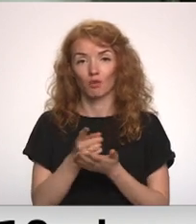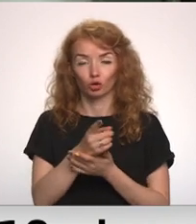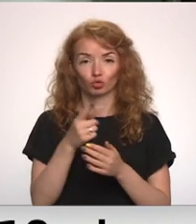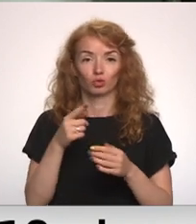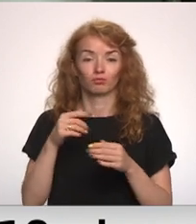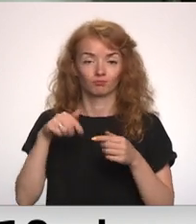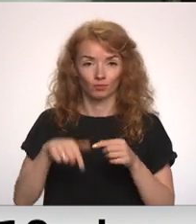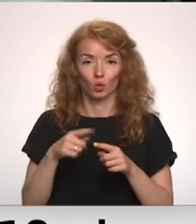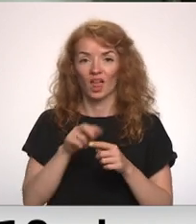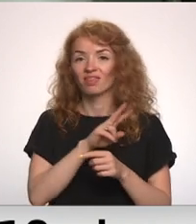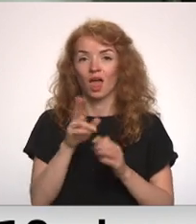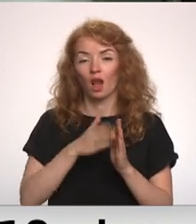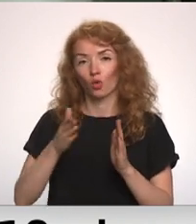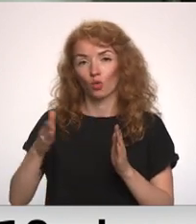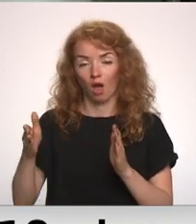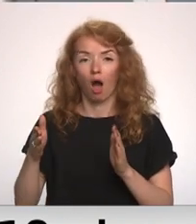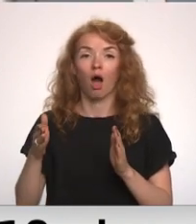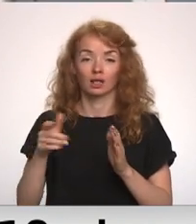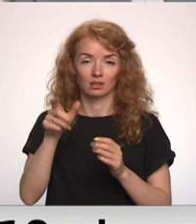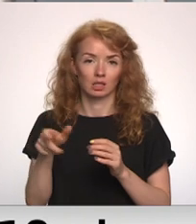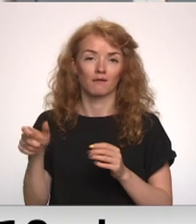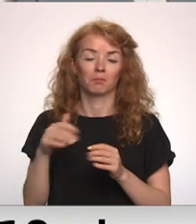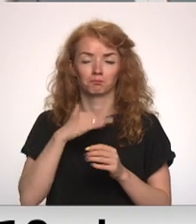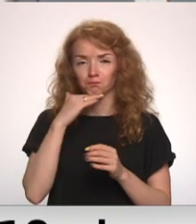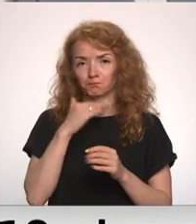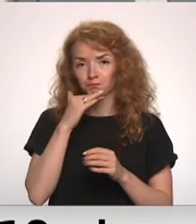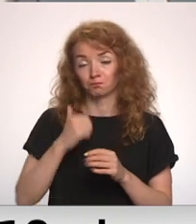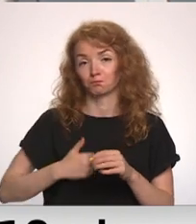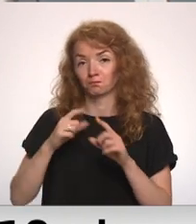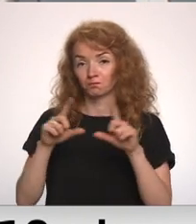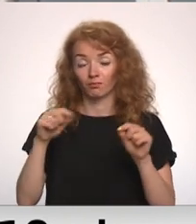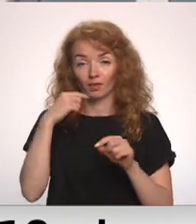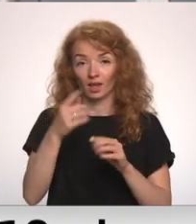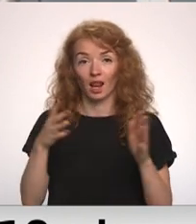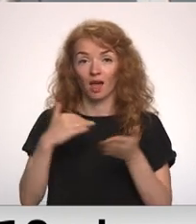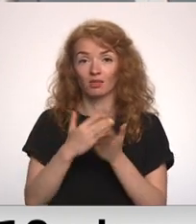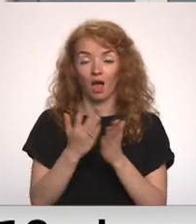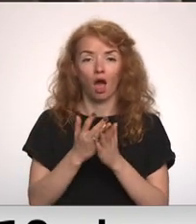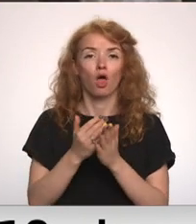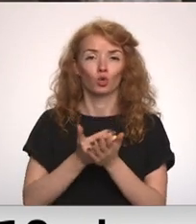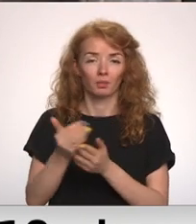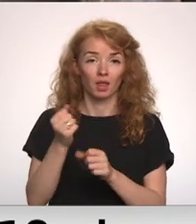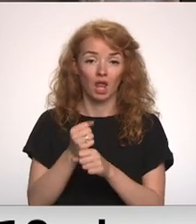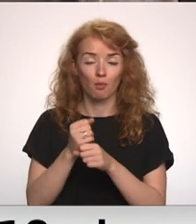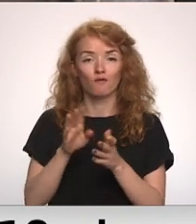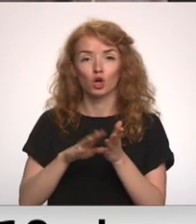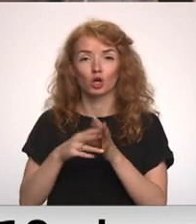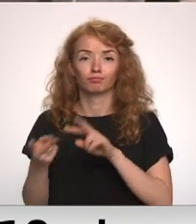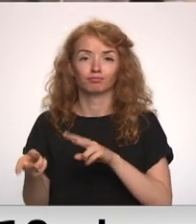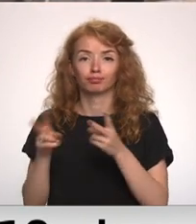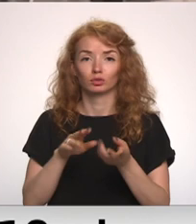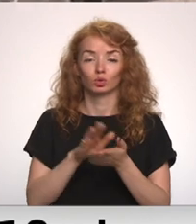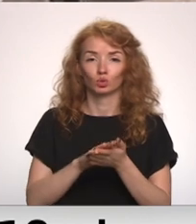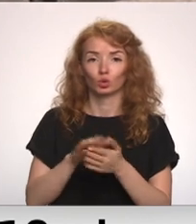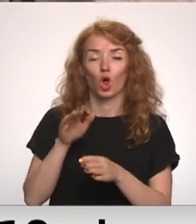neregulāro maršrata izpildēja darbinieku pietēka. Uzņēmumā uzsver, lielākā daļa nepaliek bez darba, bet gan pāriet strādāt uz